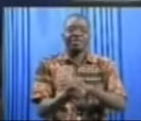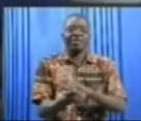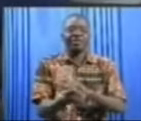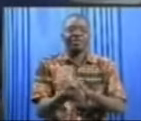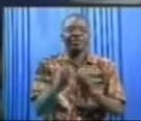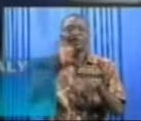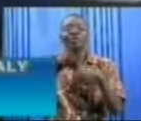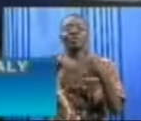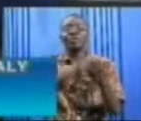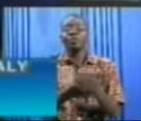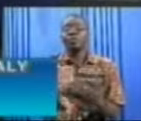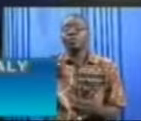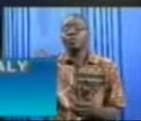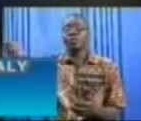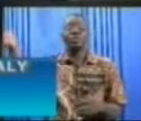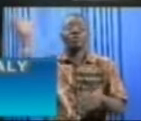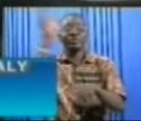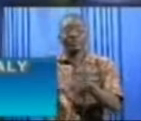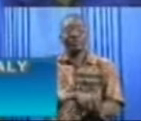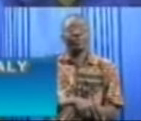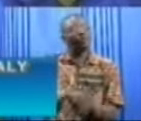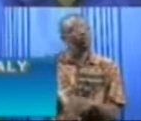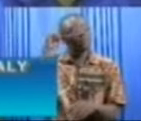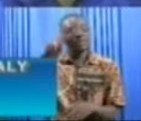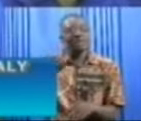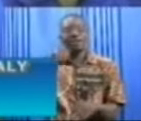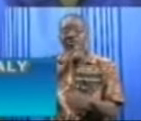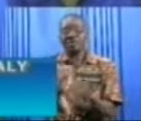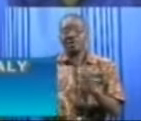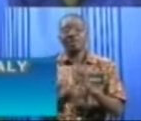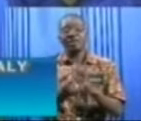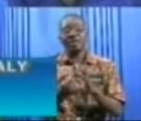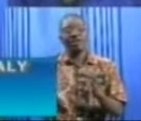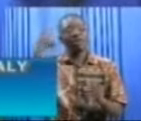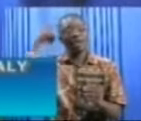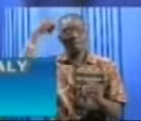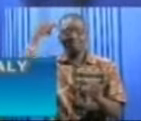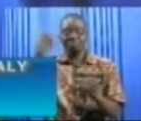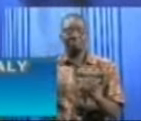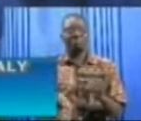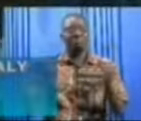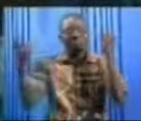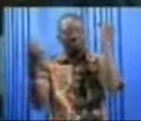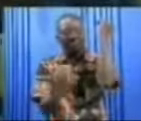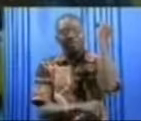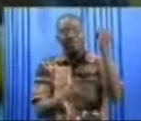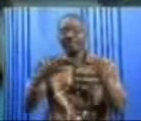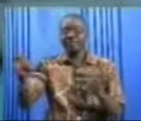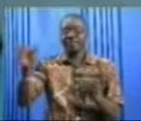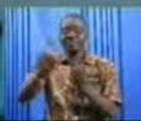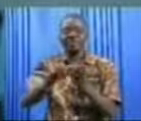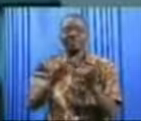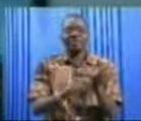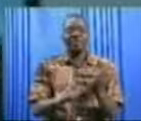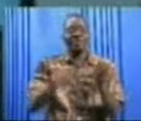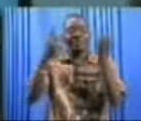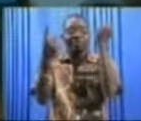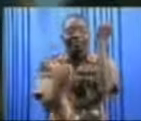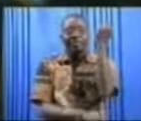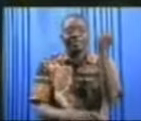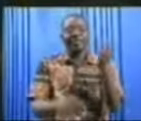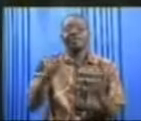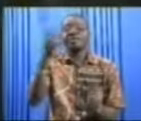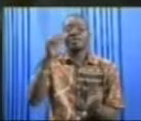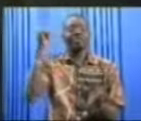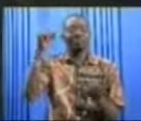contrefaçon ou violation de la propriété industrielle est punie au Burkina Faso par la loi. Cette sanction peut aller d'une